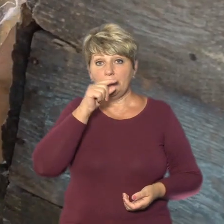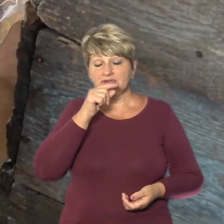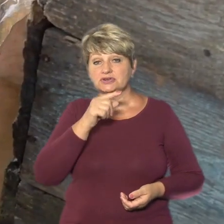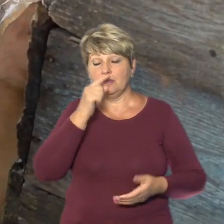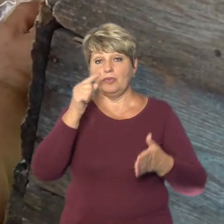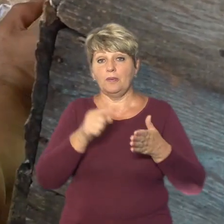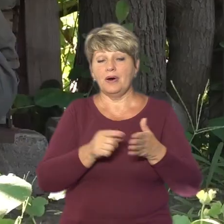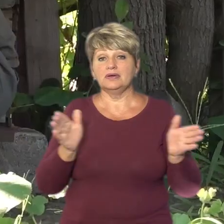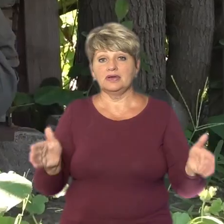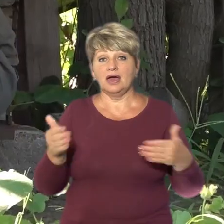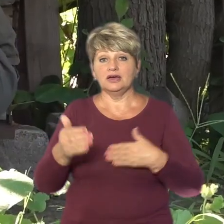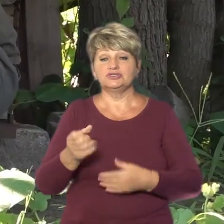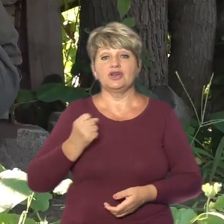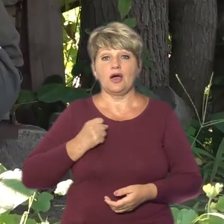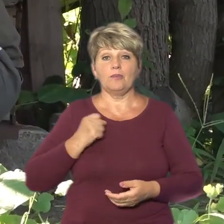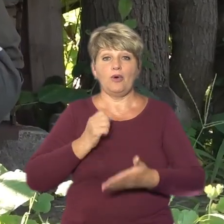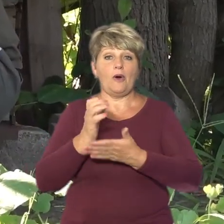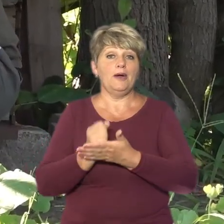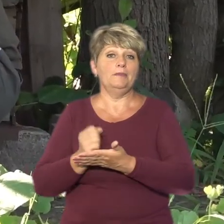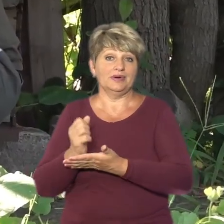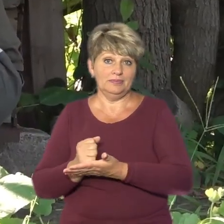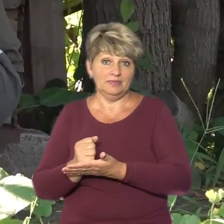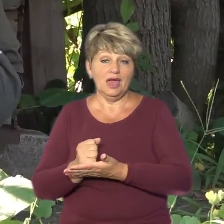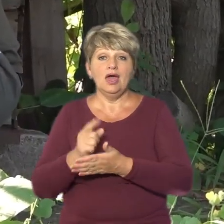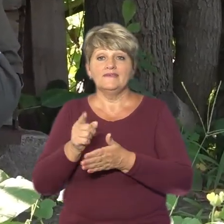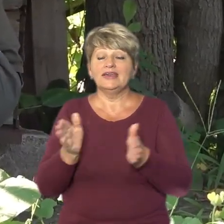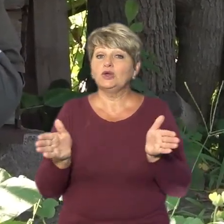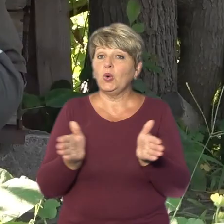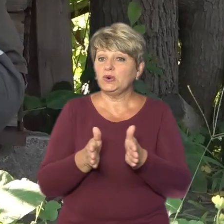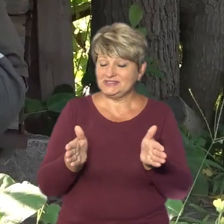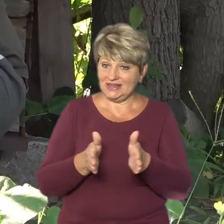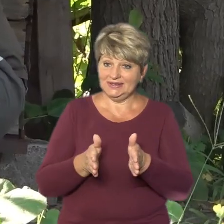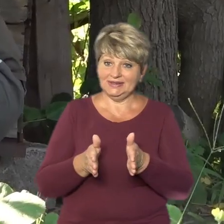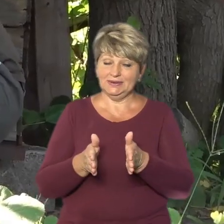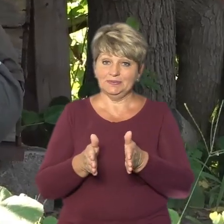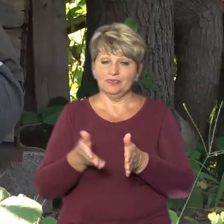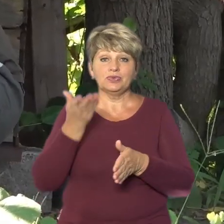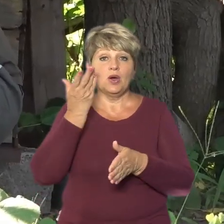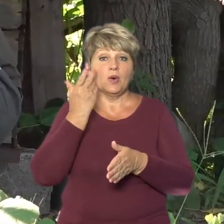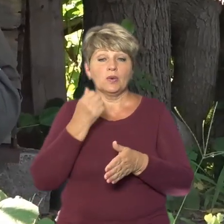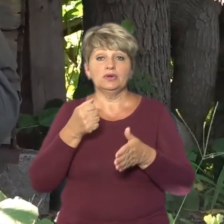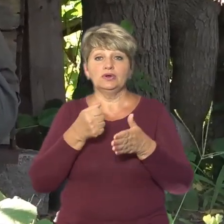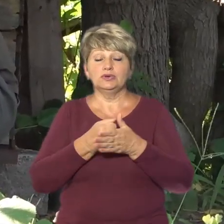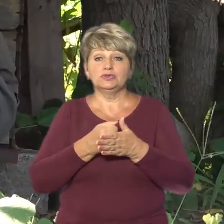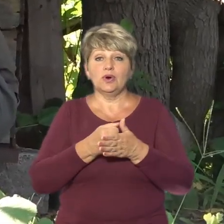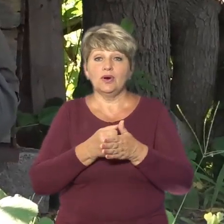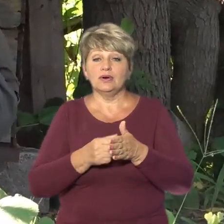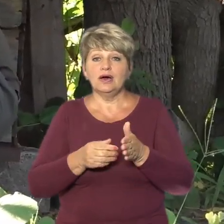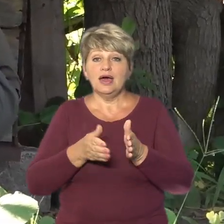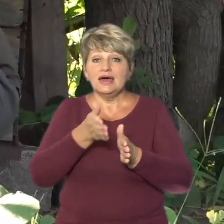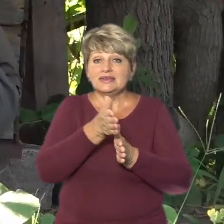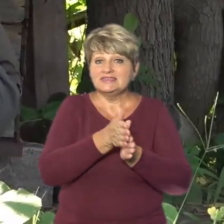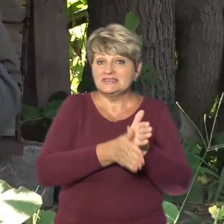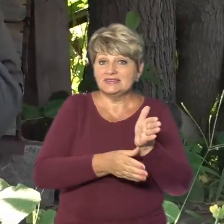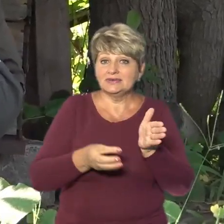боєприпасів. Перш за все, він вузенький. Коли вони до стінок поприкріплюють, воно